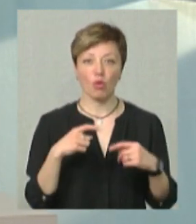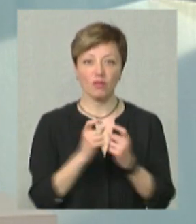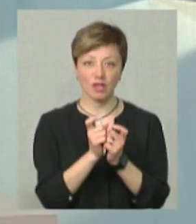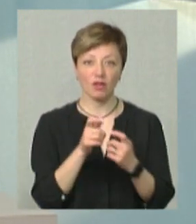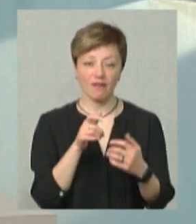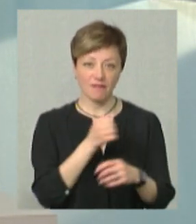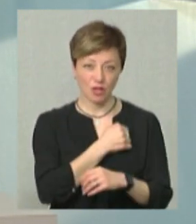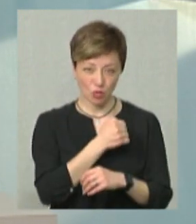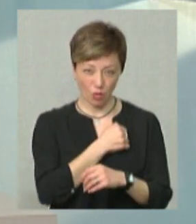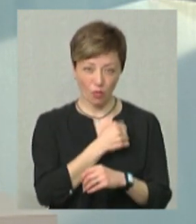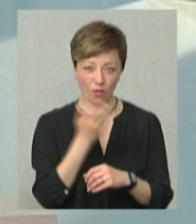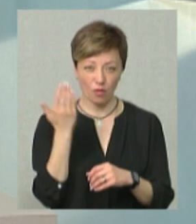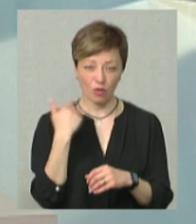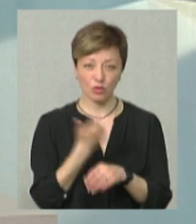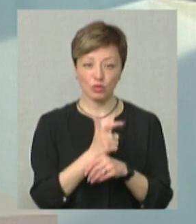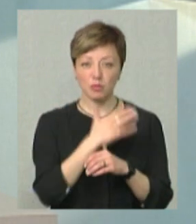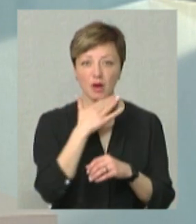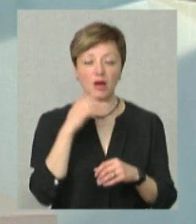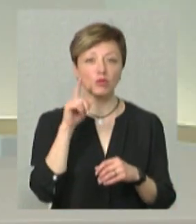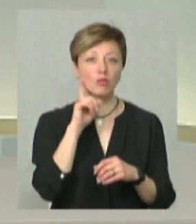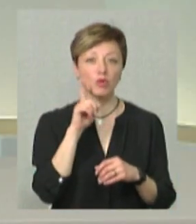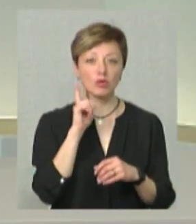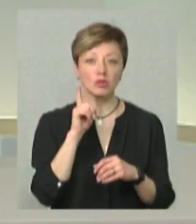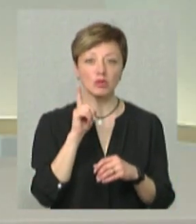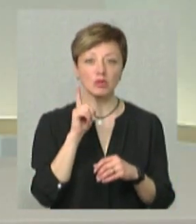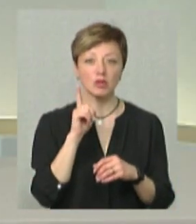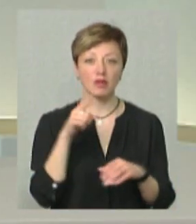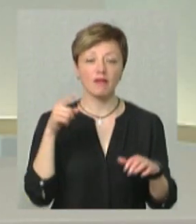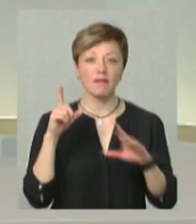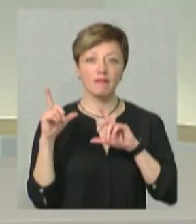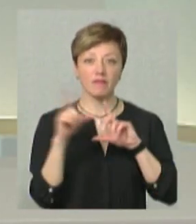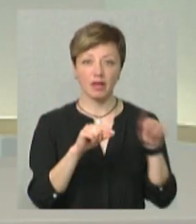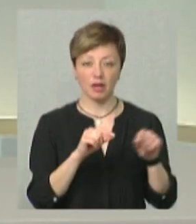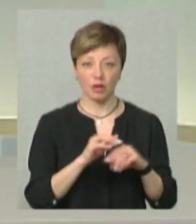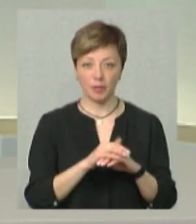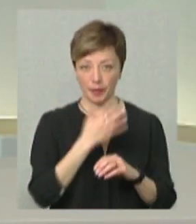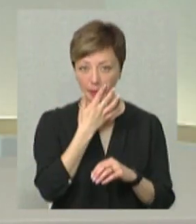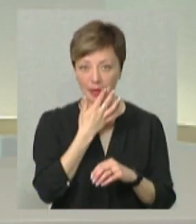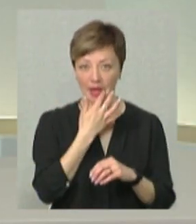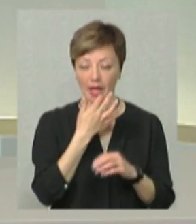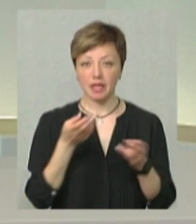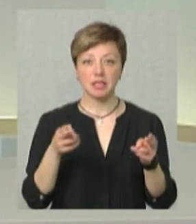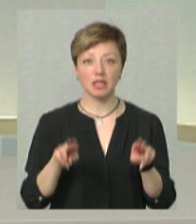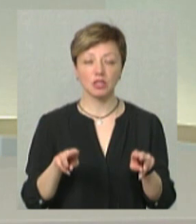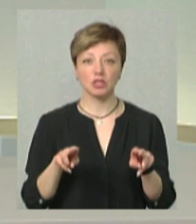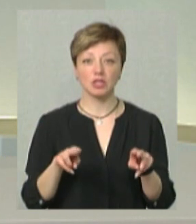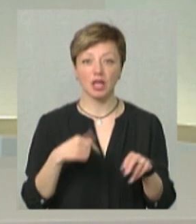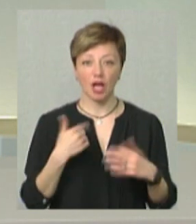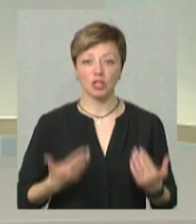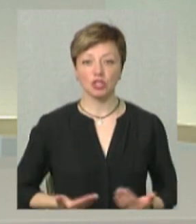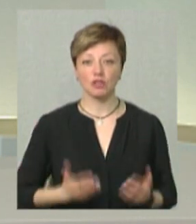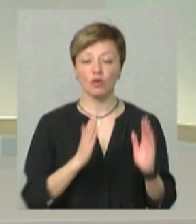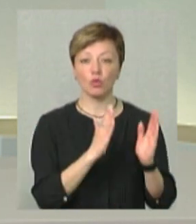військового дуже багато молоді просто-напросто виїхали. Тобто залишилось, я жив у